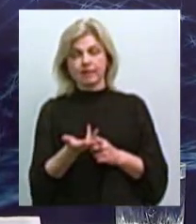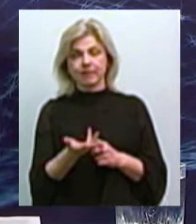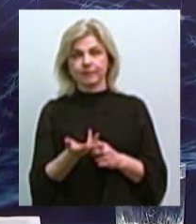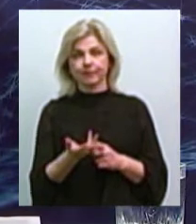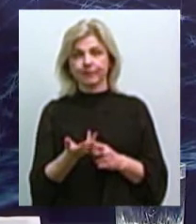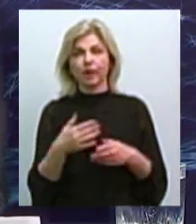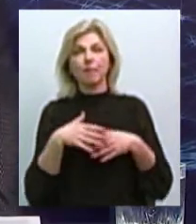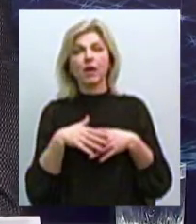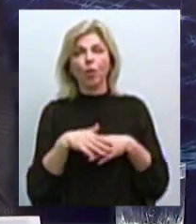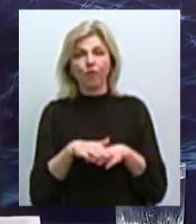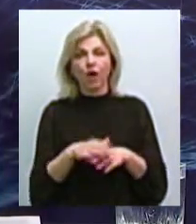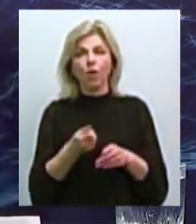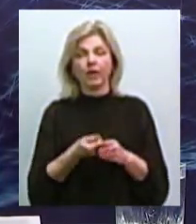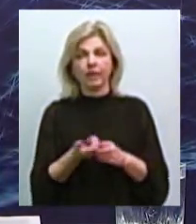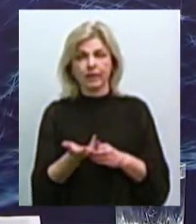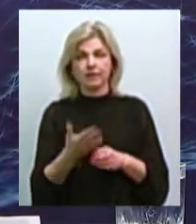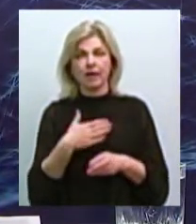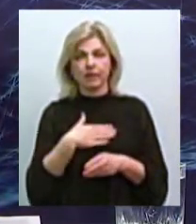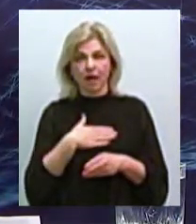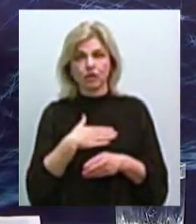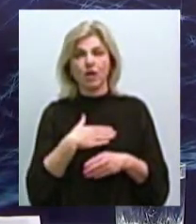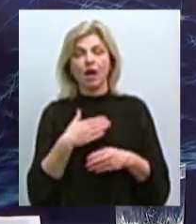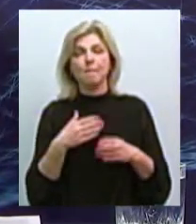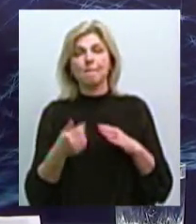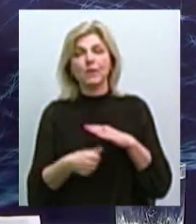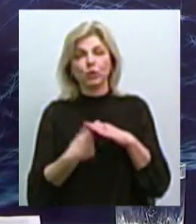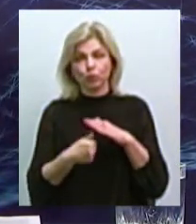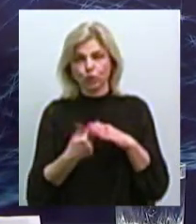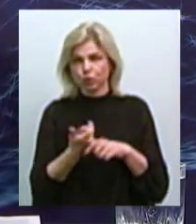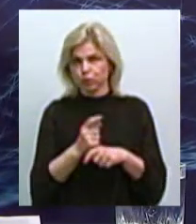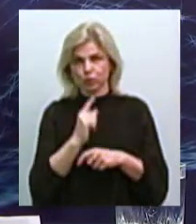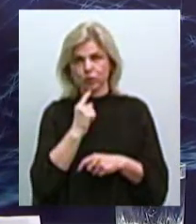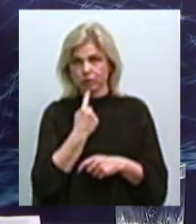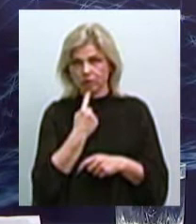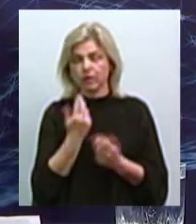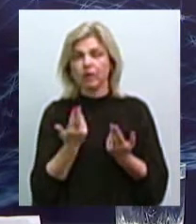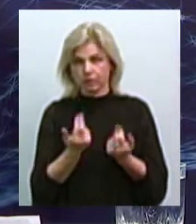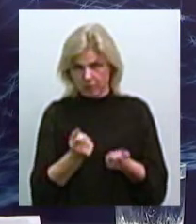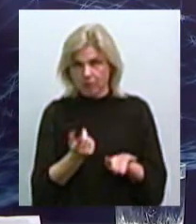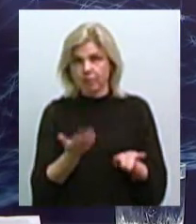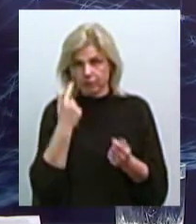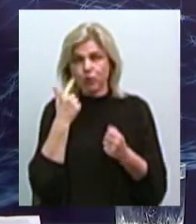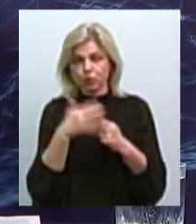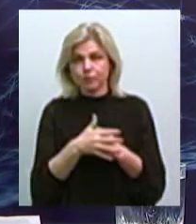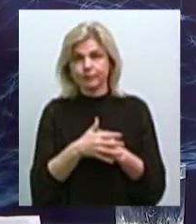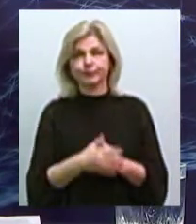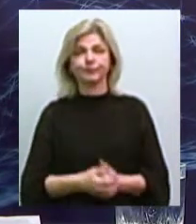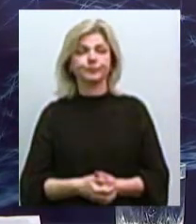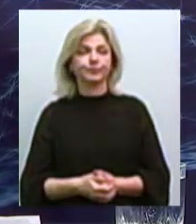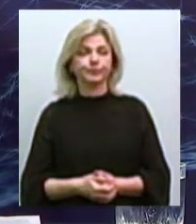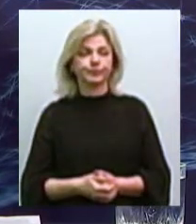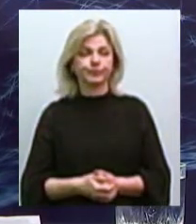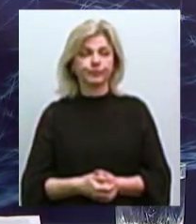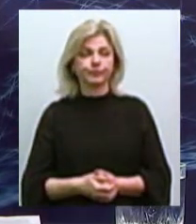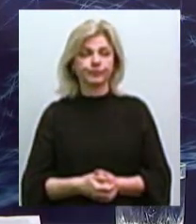перерахувати кількість наших безпритульних досить тяжко. Чому? Ну, звичайно. Так, тому що, ну,